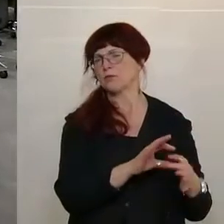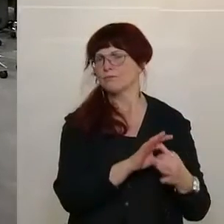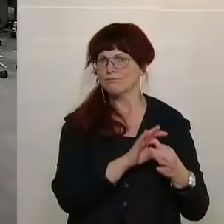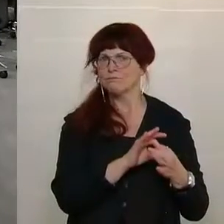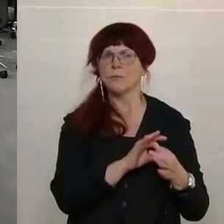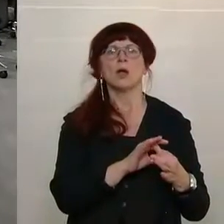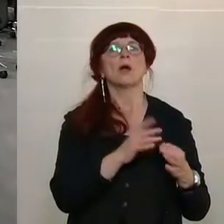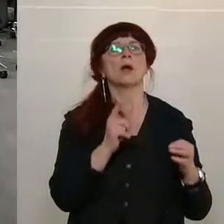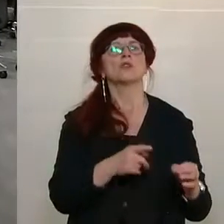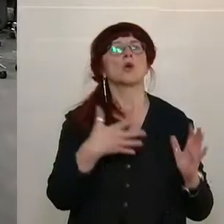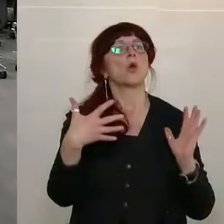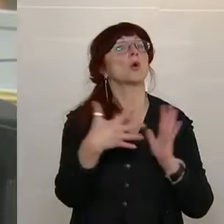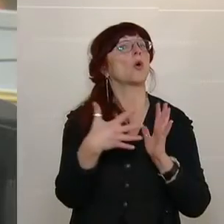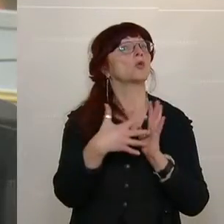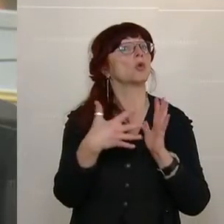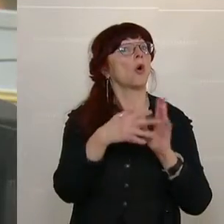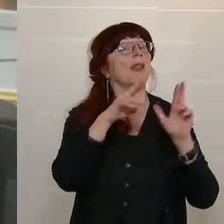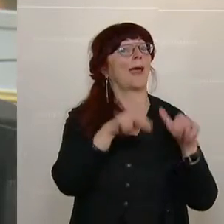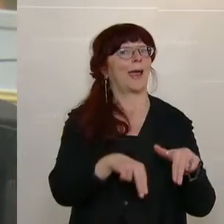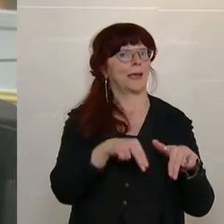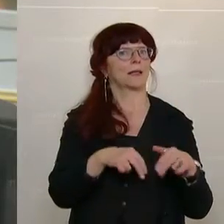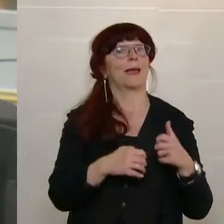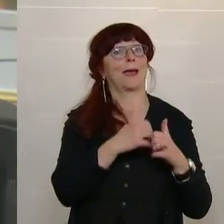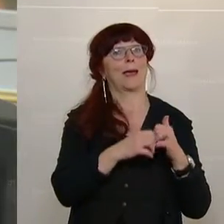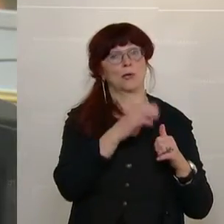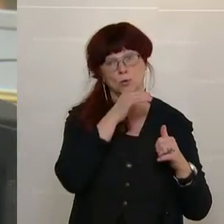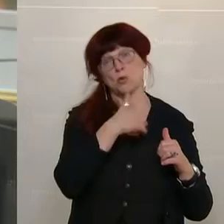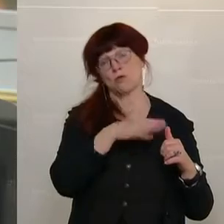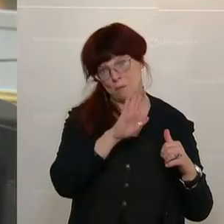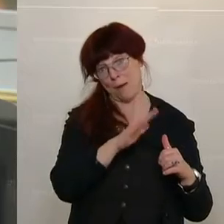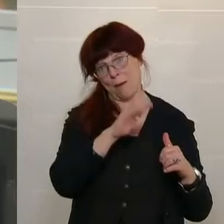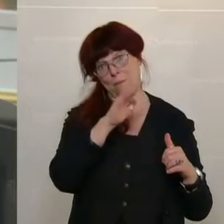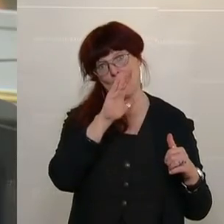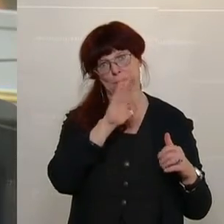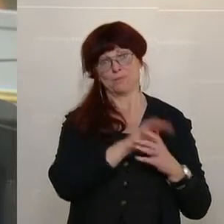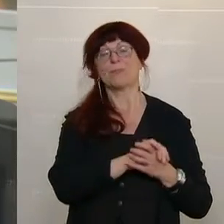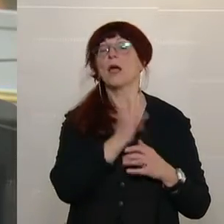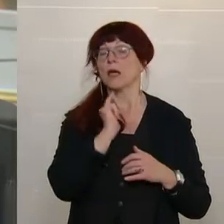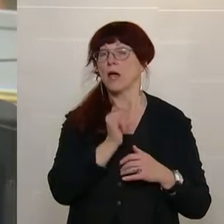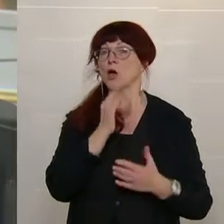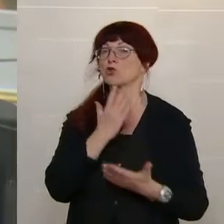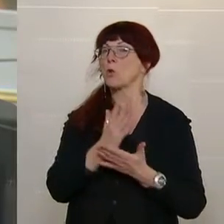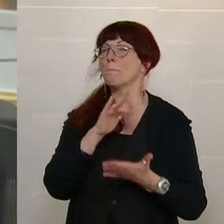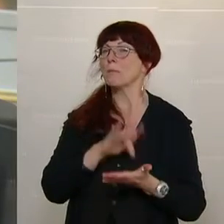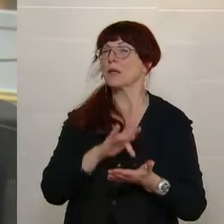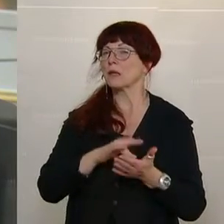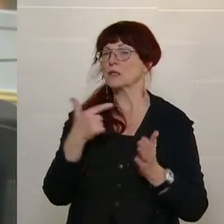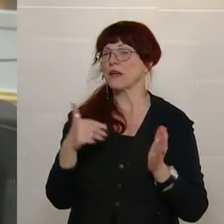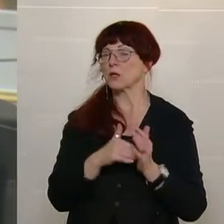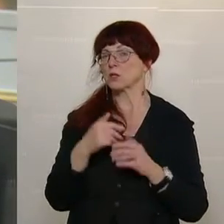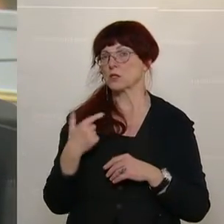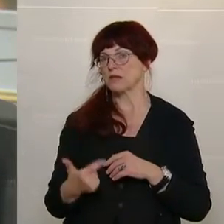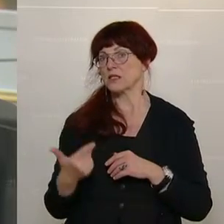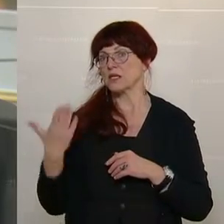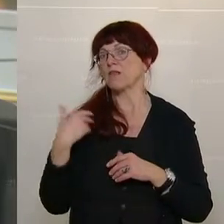Ausweitung der Kontrollrechte des Rechnungshofes. Ja, wir haben bereits Mitte des Jahres und im Frühjahr auch schon begonnen,